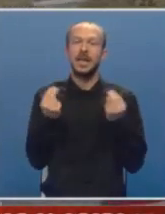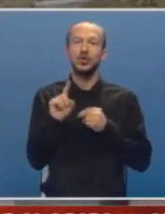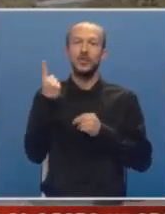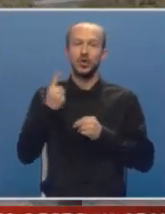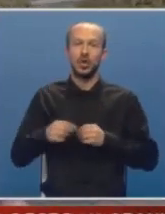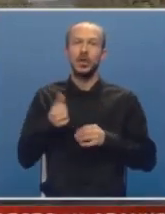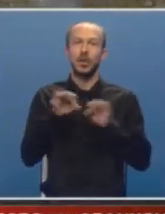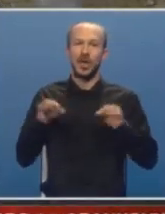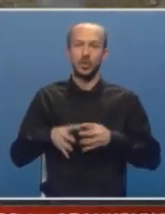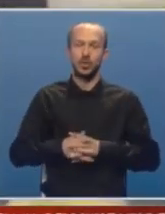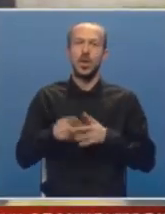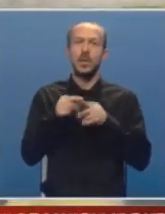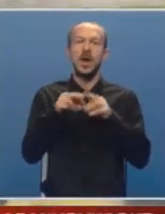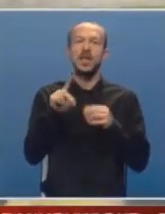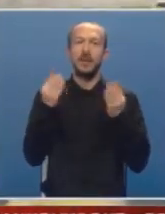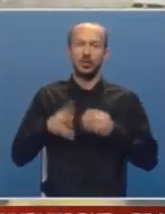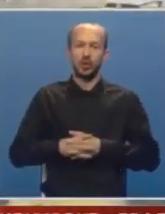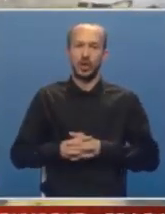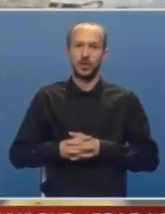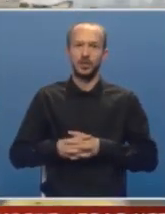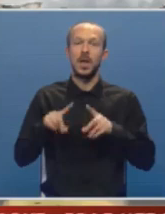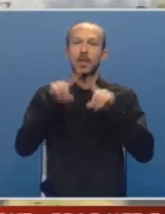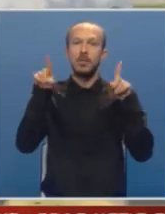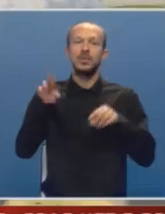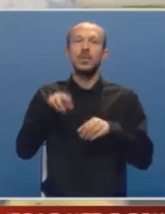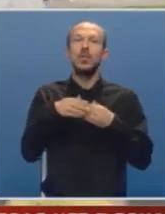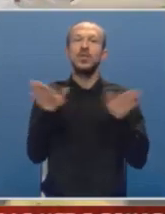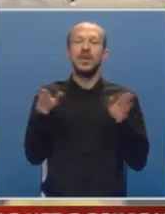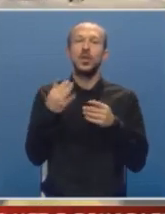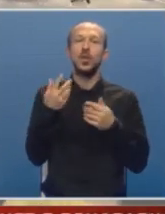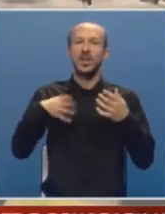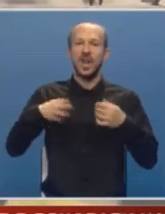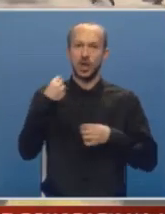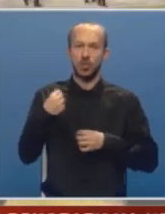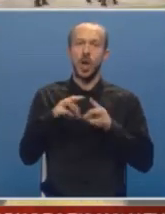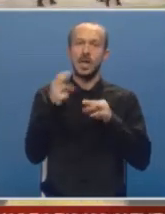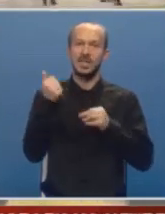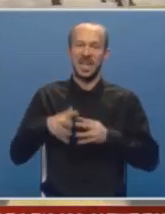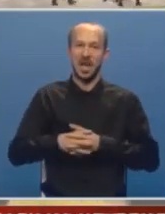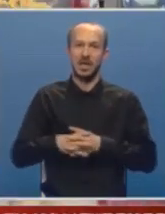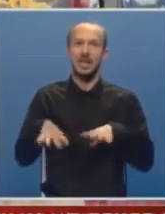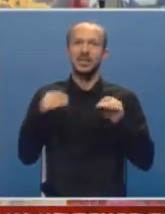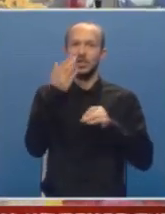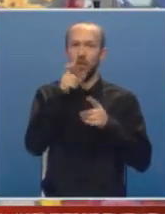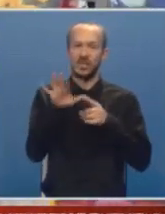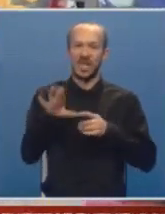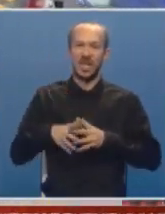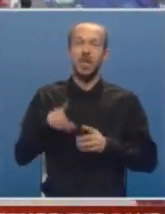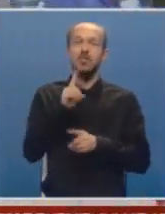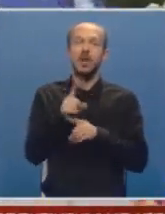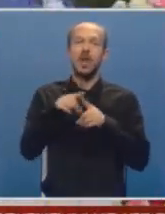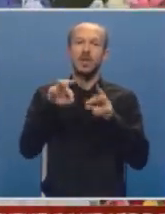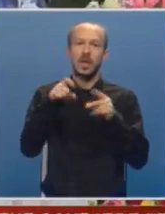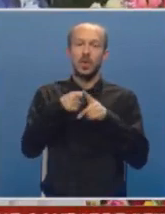viša, je li to u red? Nije previše. Što kaže pruzore, moramo otvarati koliko je grijanje dobro. A cijena? Usnalazit ćemo se. Moraš tako i